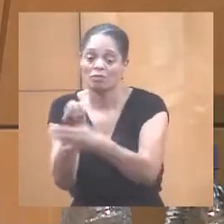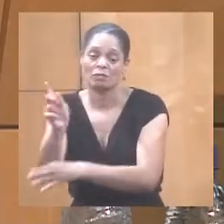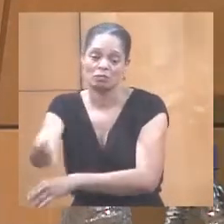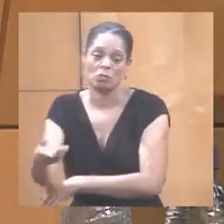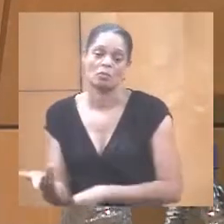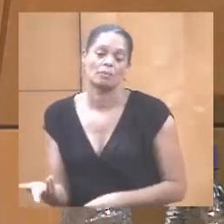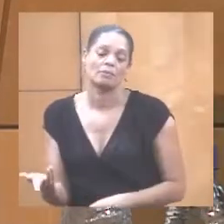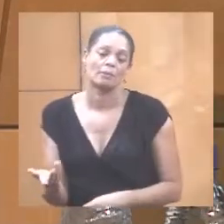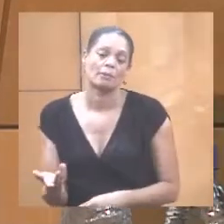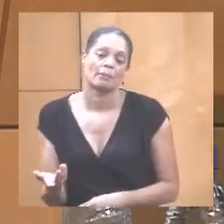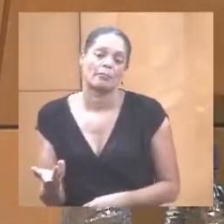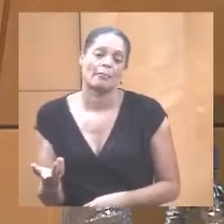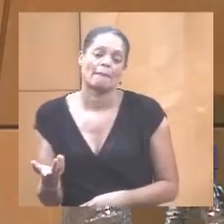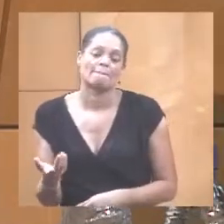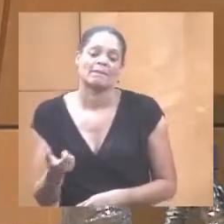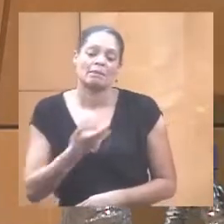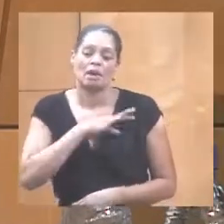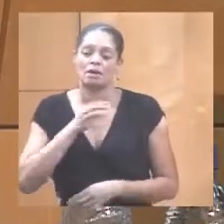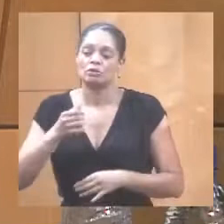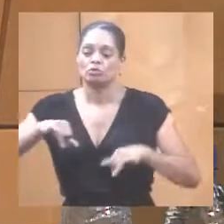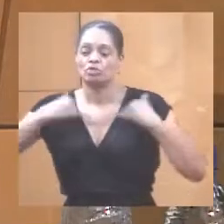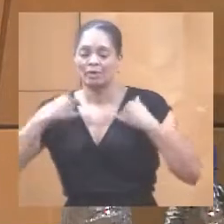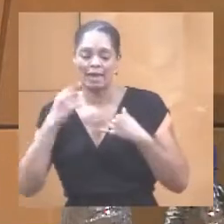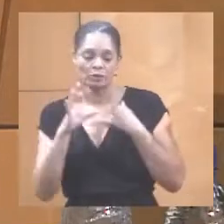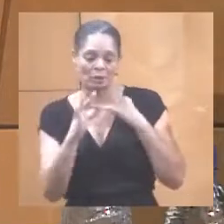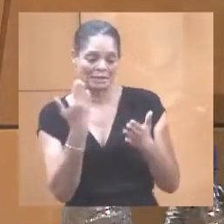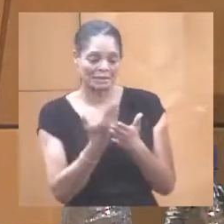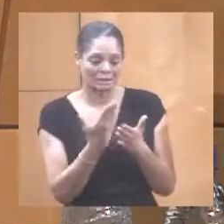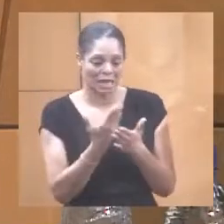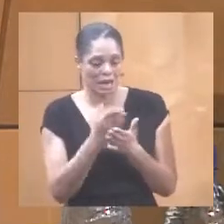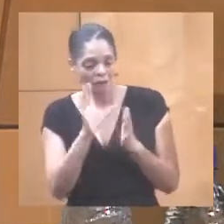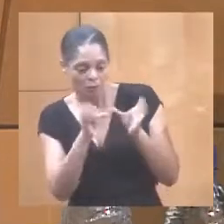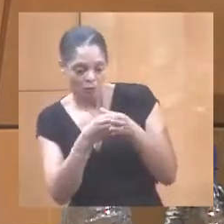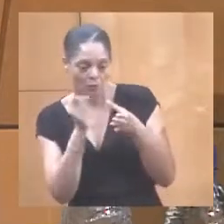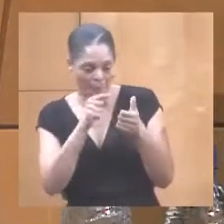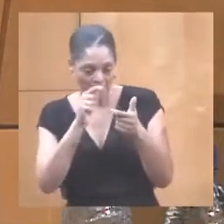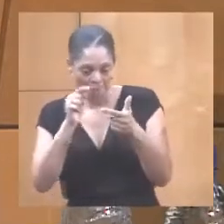pour qu'on ne décourage pas des jeunes qui choisissent telle ou telle formation.